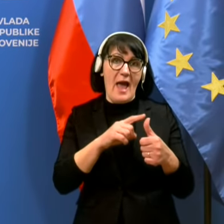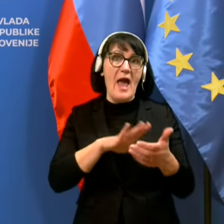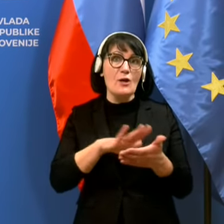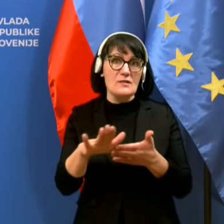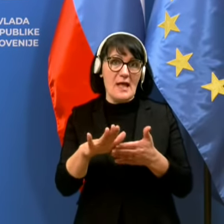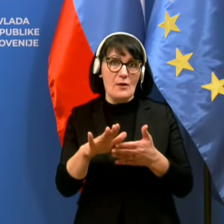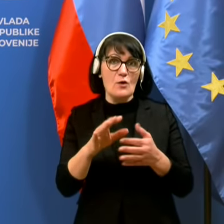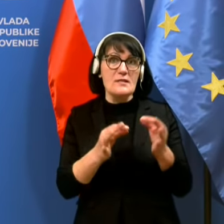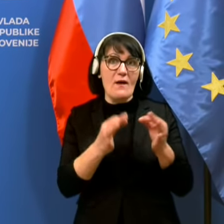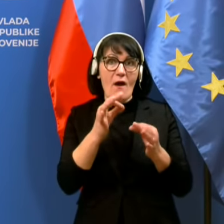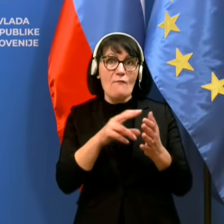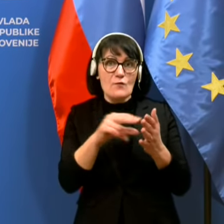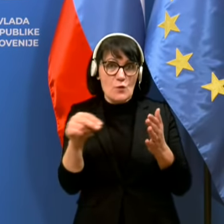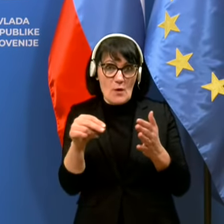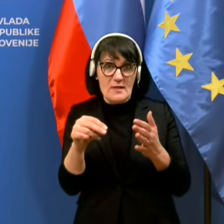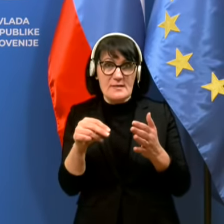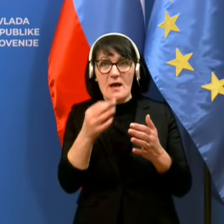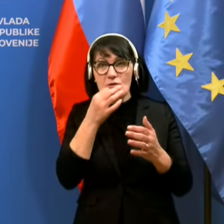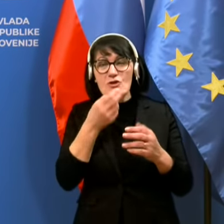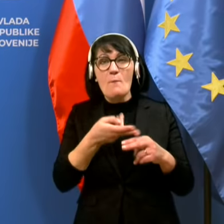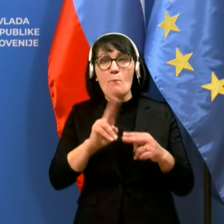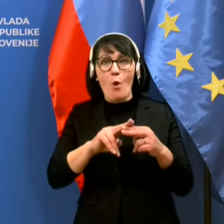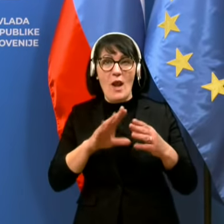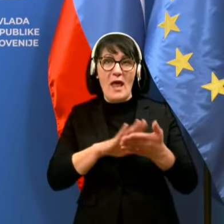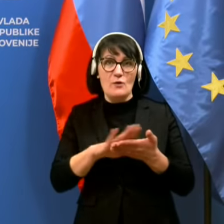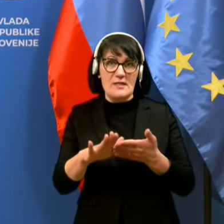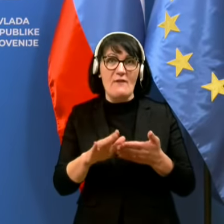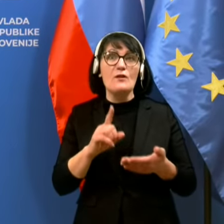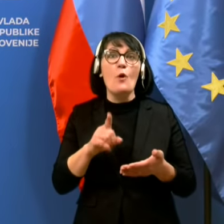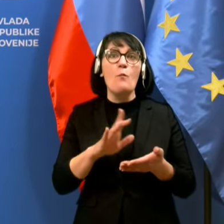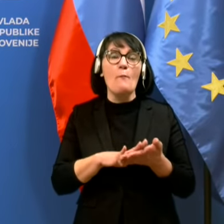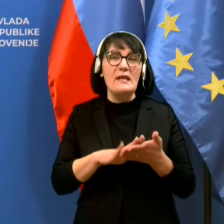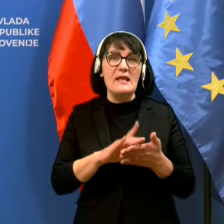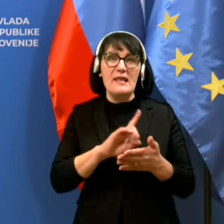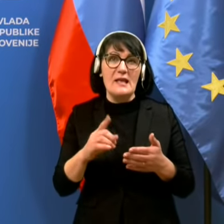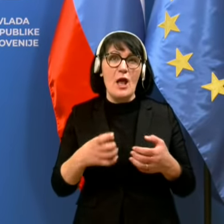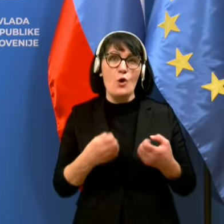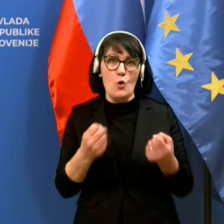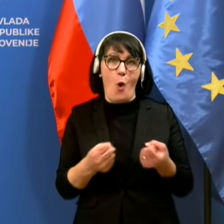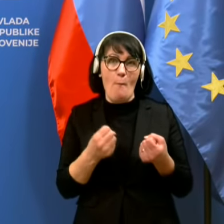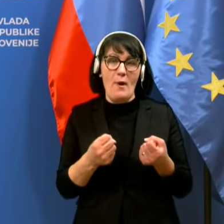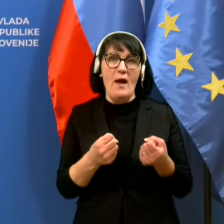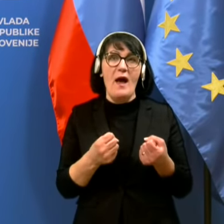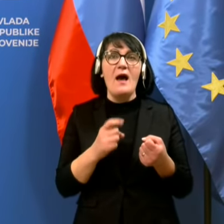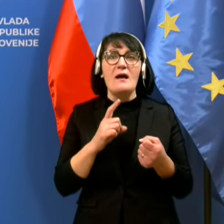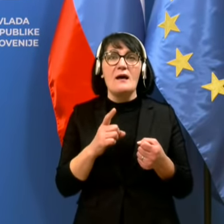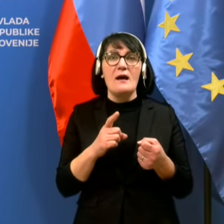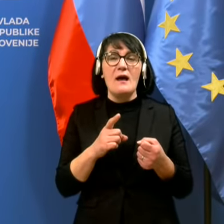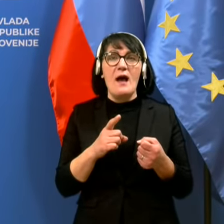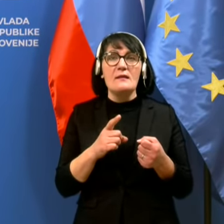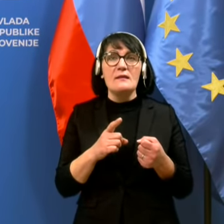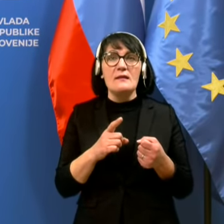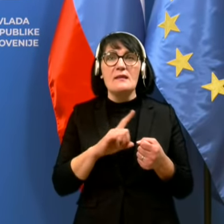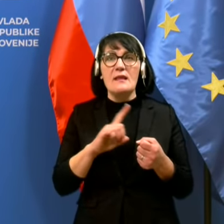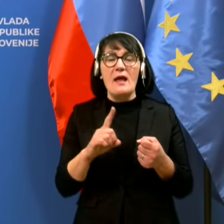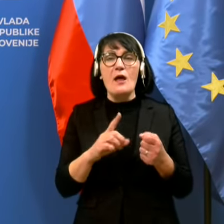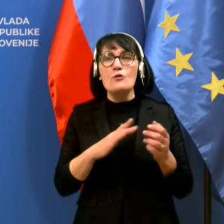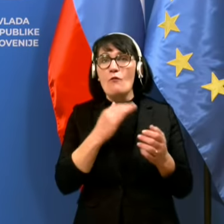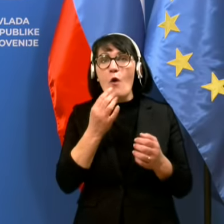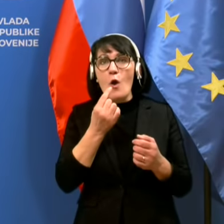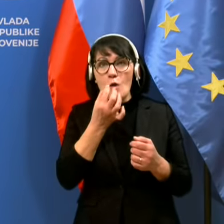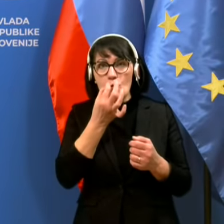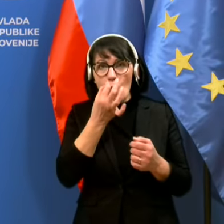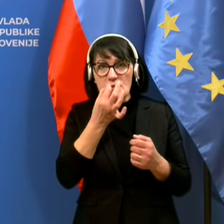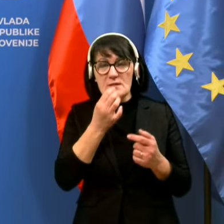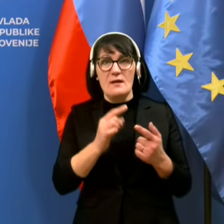zema vzorca, da bo čim bolj enostaven, to pomeni, da ni invaziven, recimo, nazofaringalen bris, ampak je dovolj nos ali kar